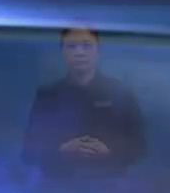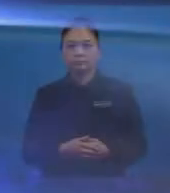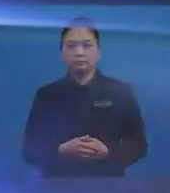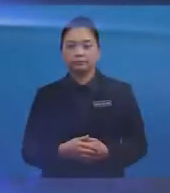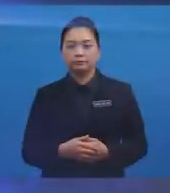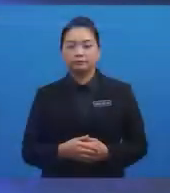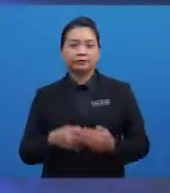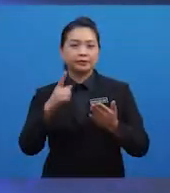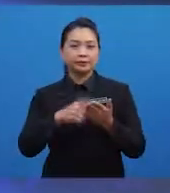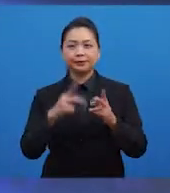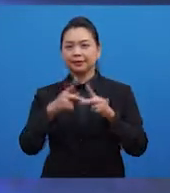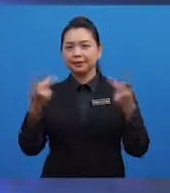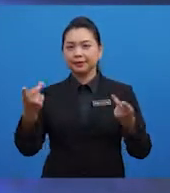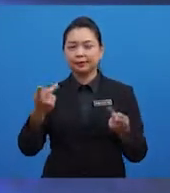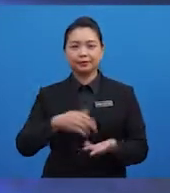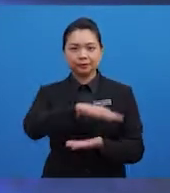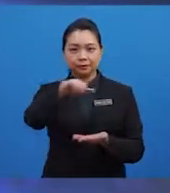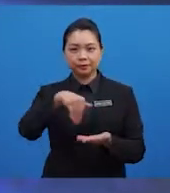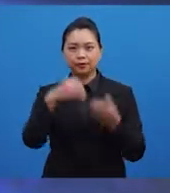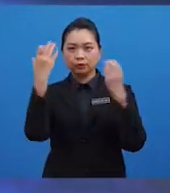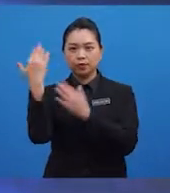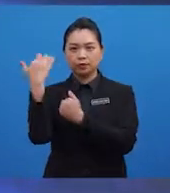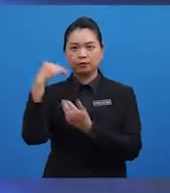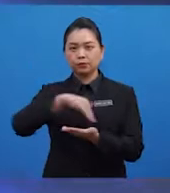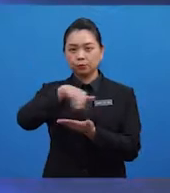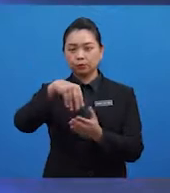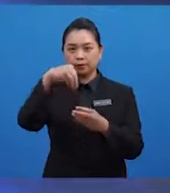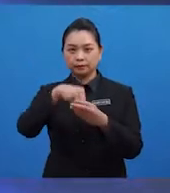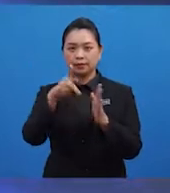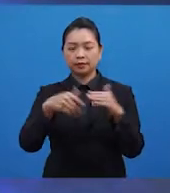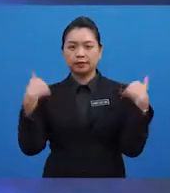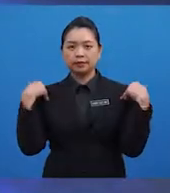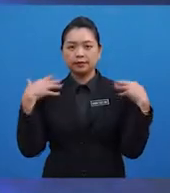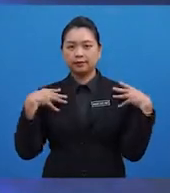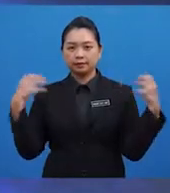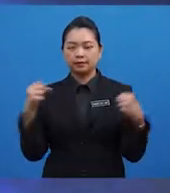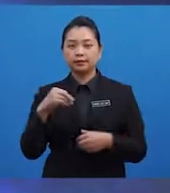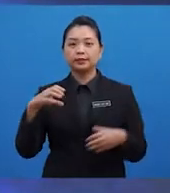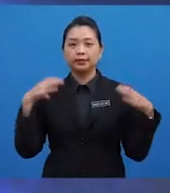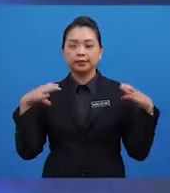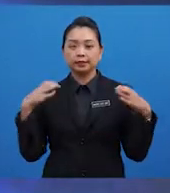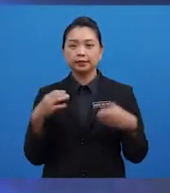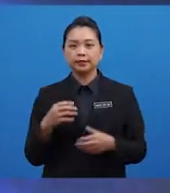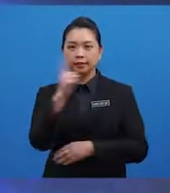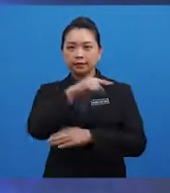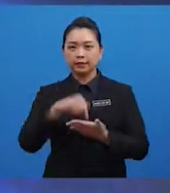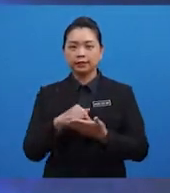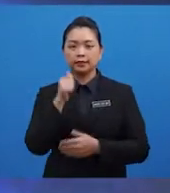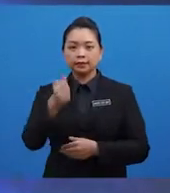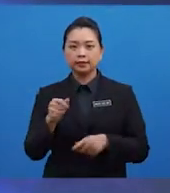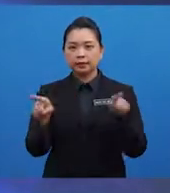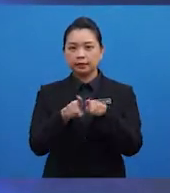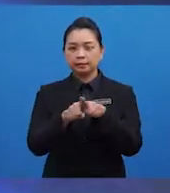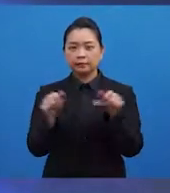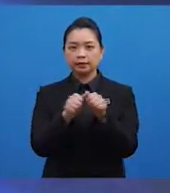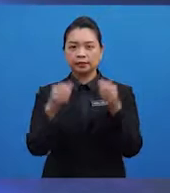Apa khabar semua? Cikgu harapkan semua dalam keadaan sihat dan ceria. Hari ini, anda bersama, Cikgu Jeffrey,